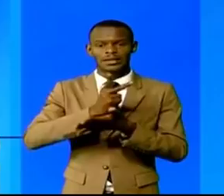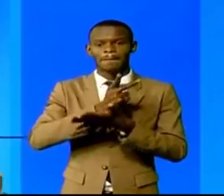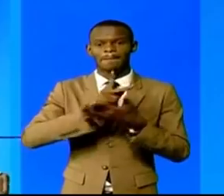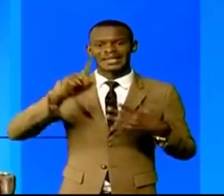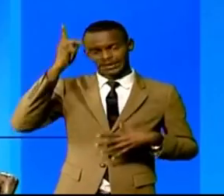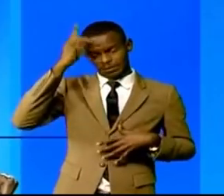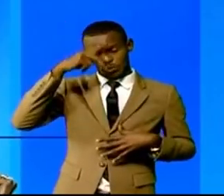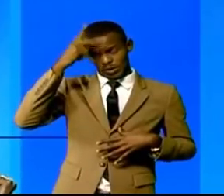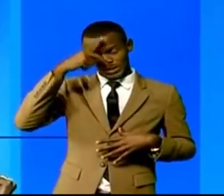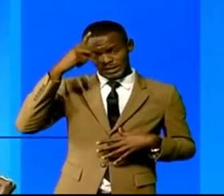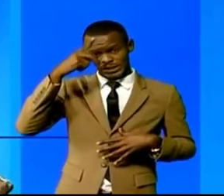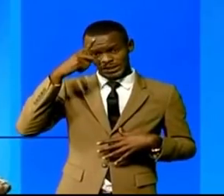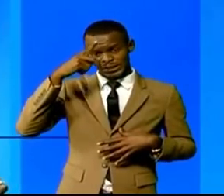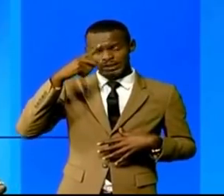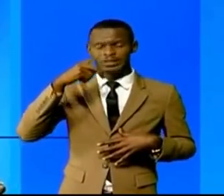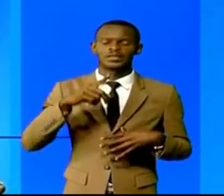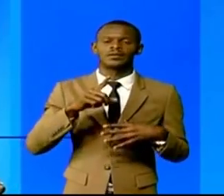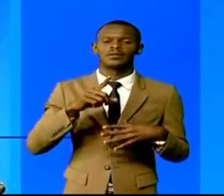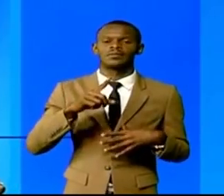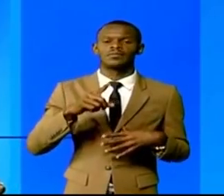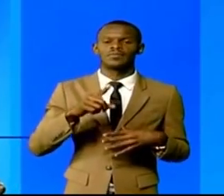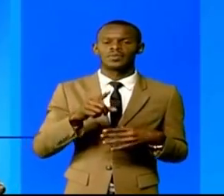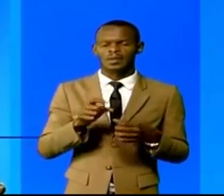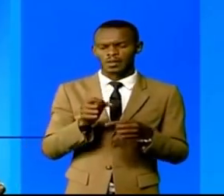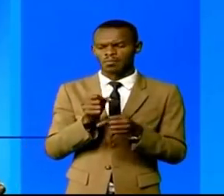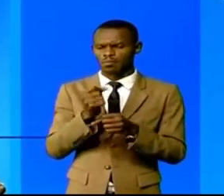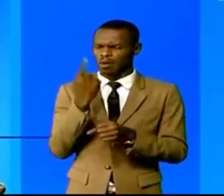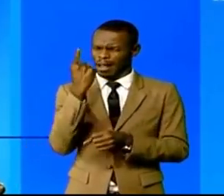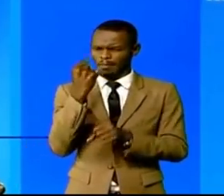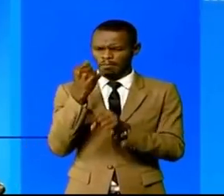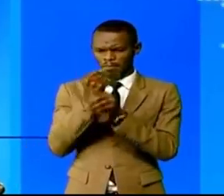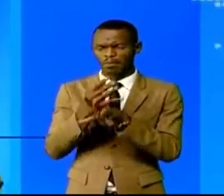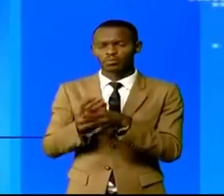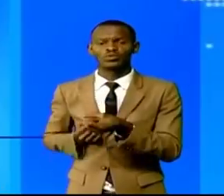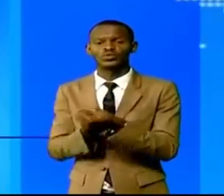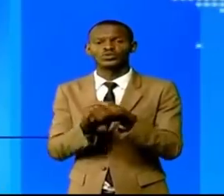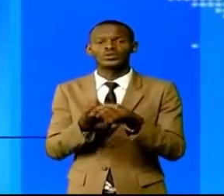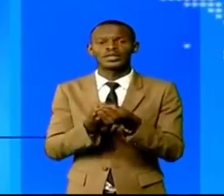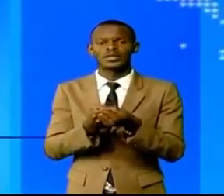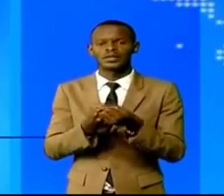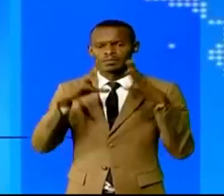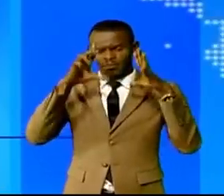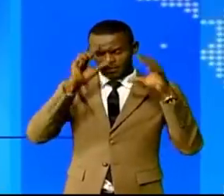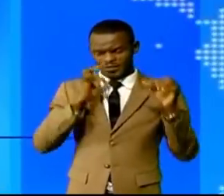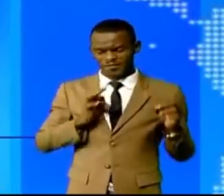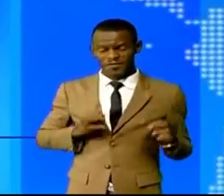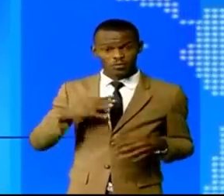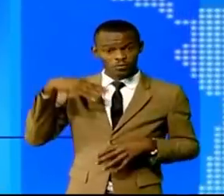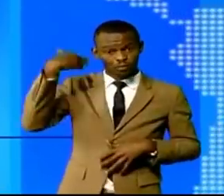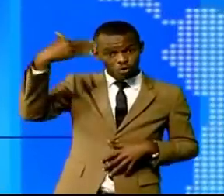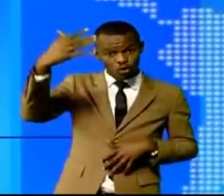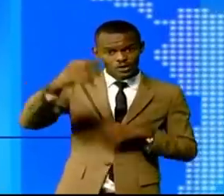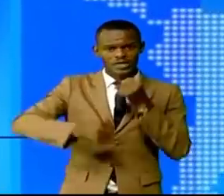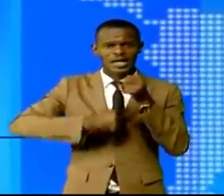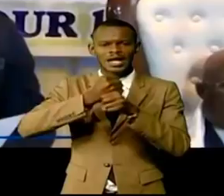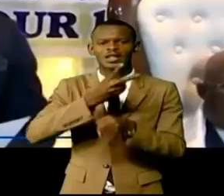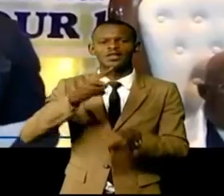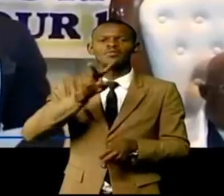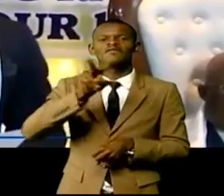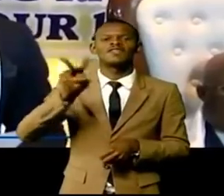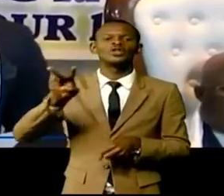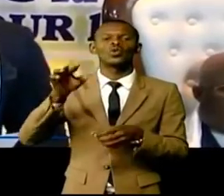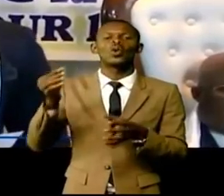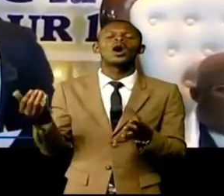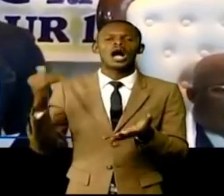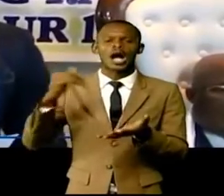Félix Antoine Tchisekedi en 2023. Le secrétaire général l'a dit au cours d'une déclaration politique. Suivez. Le